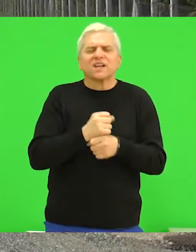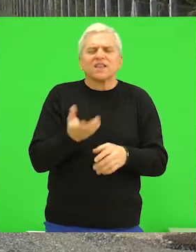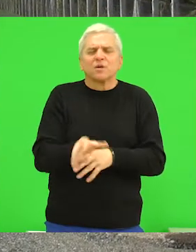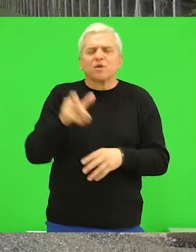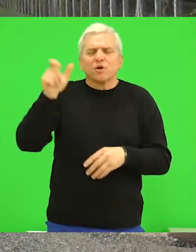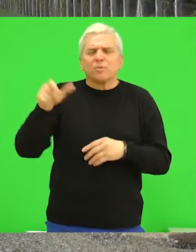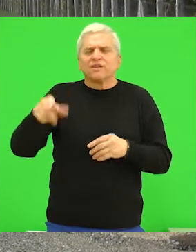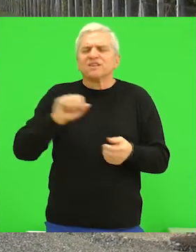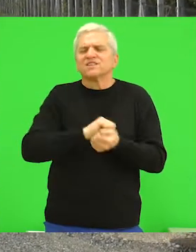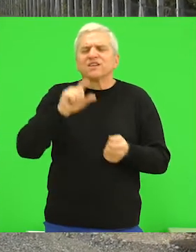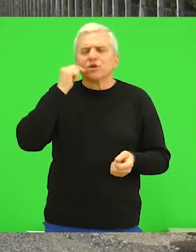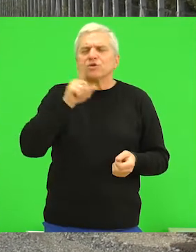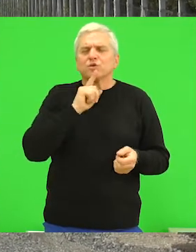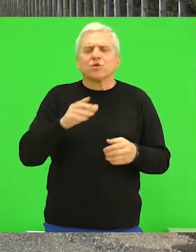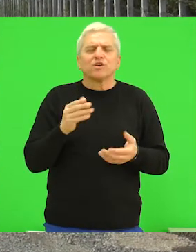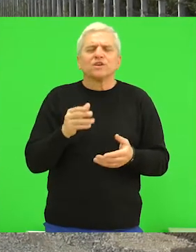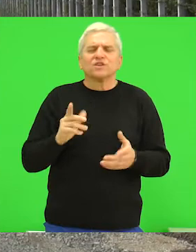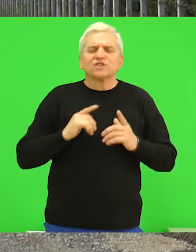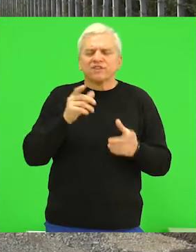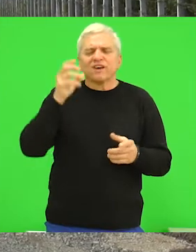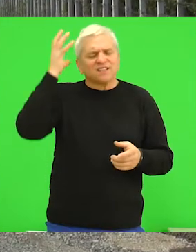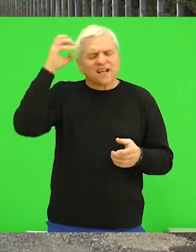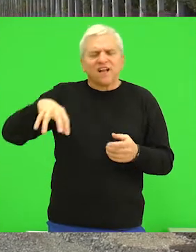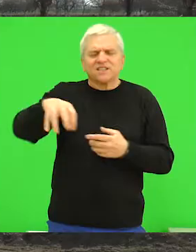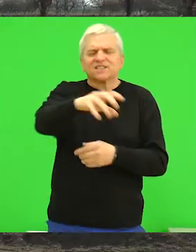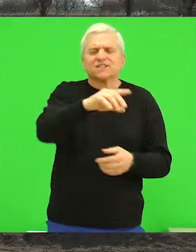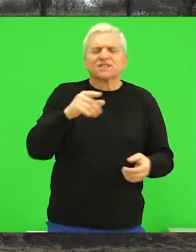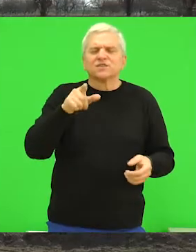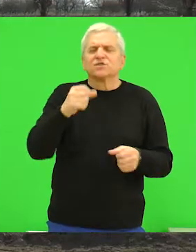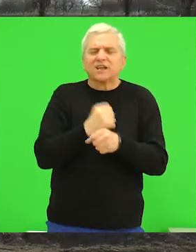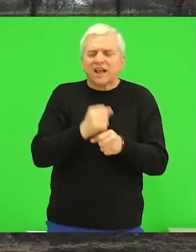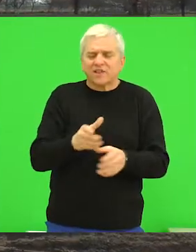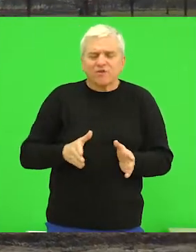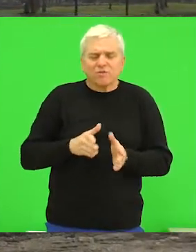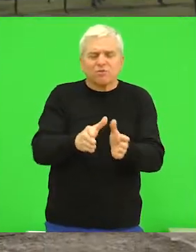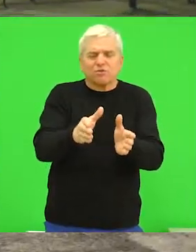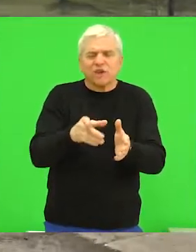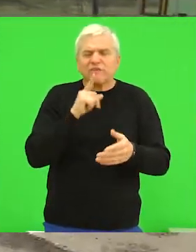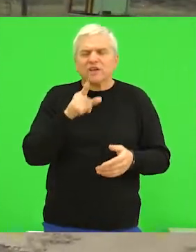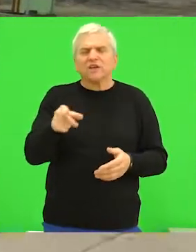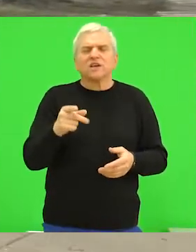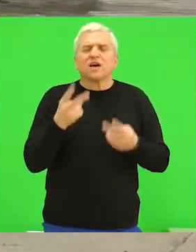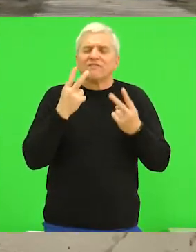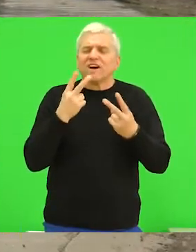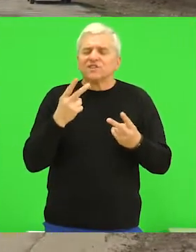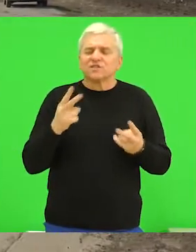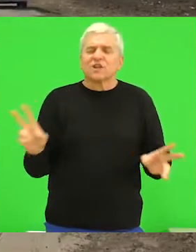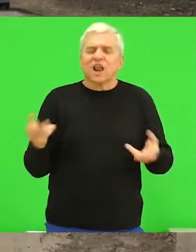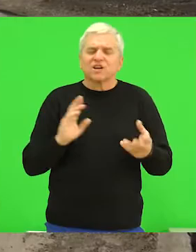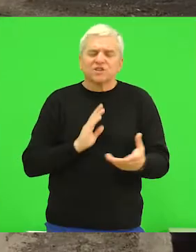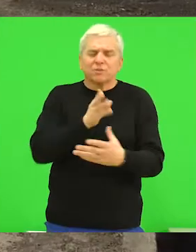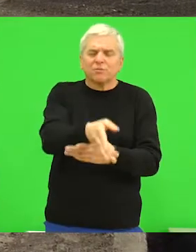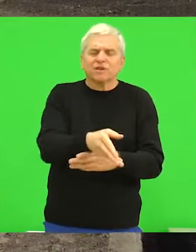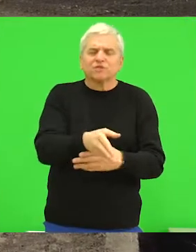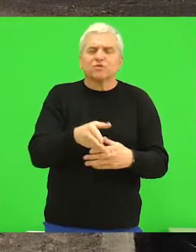poljoprivrednika, kao i svih ljudi koji žive u ruralnom području. Uređeni atarski putevi pre svega znače lakši